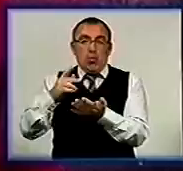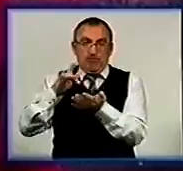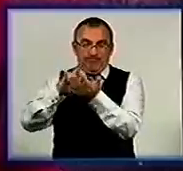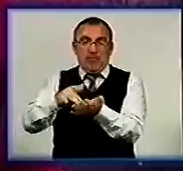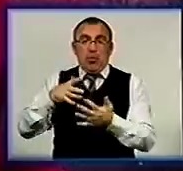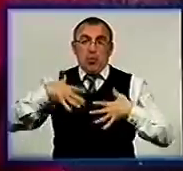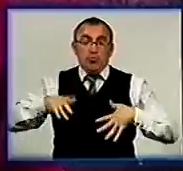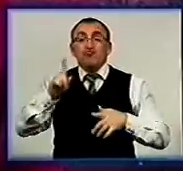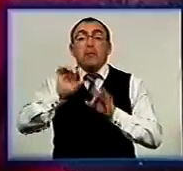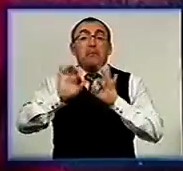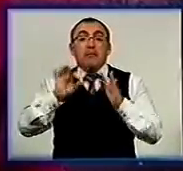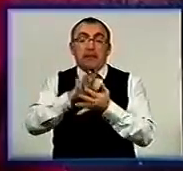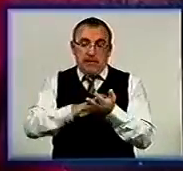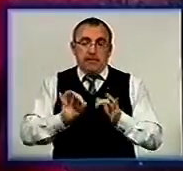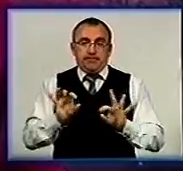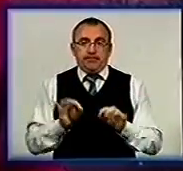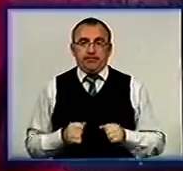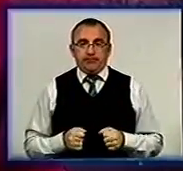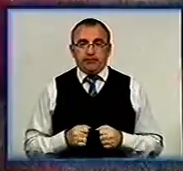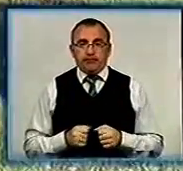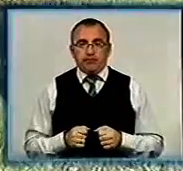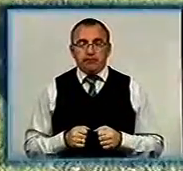Що розповіли, дізнавалася й Олександра Єльченко.